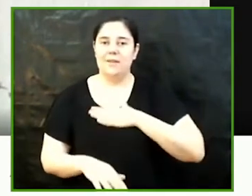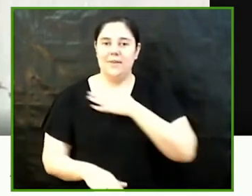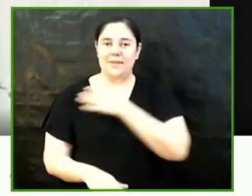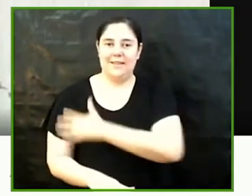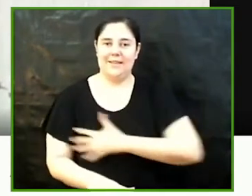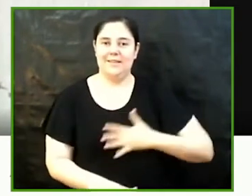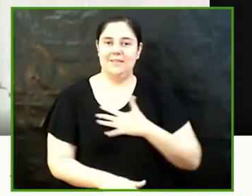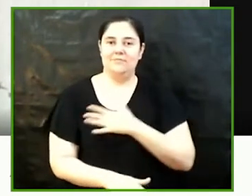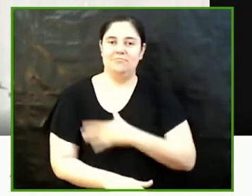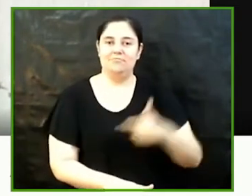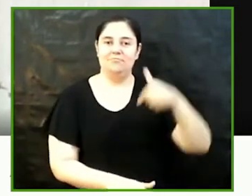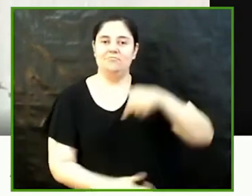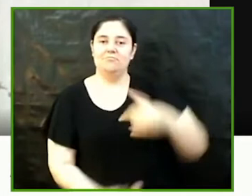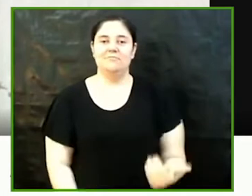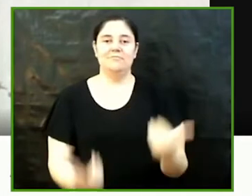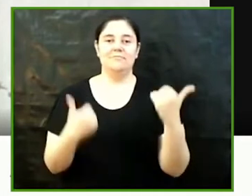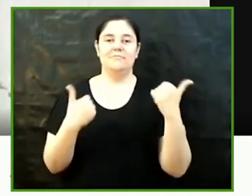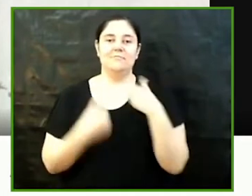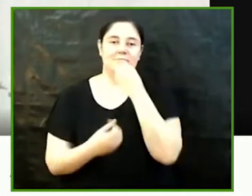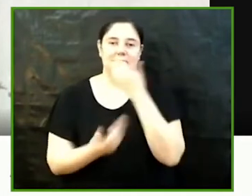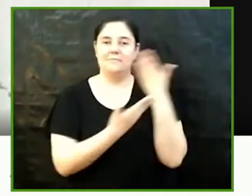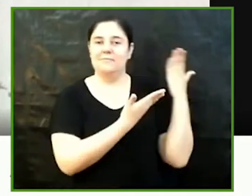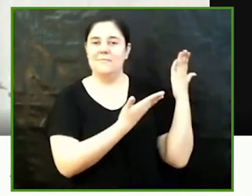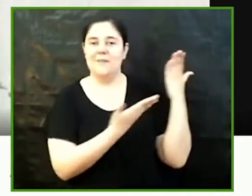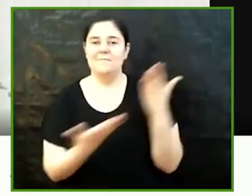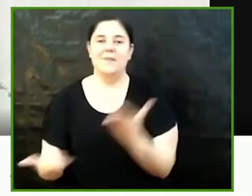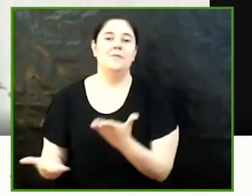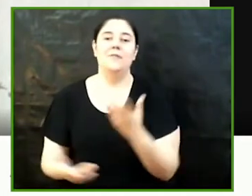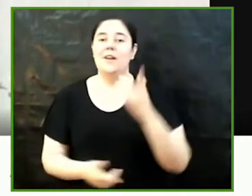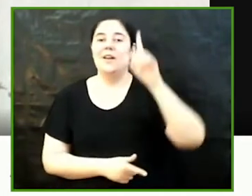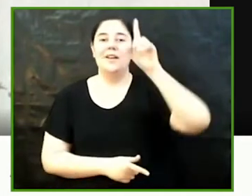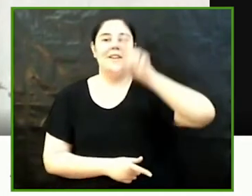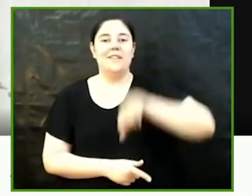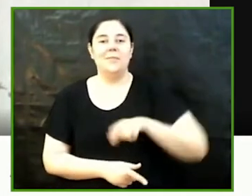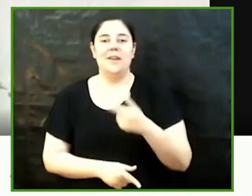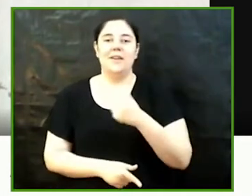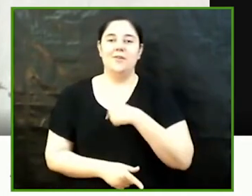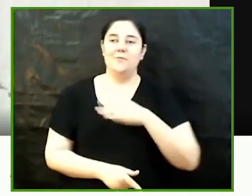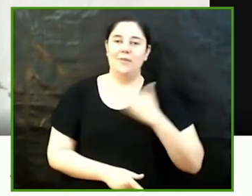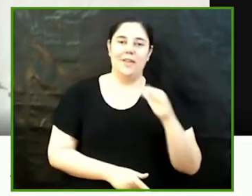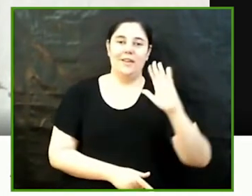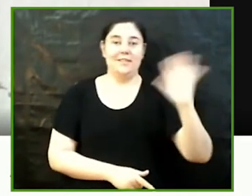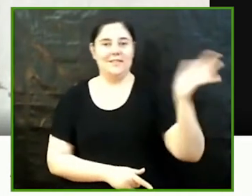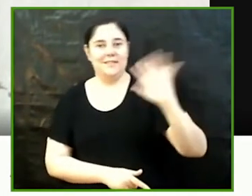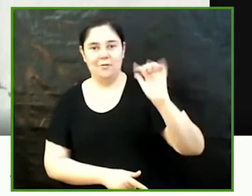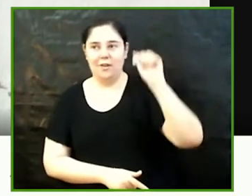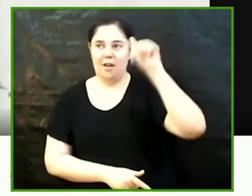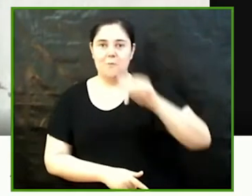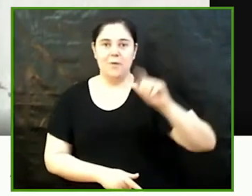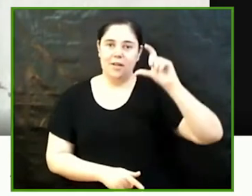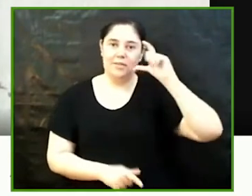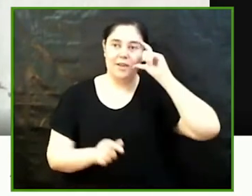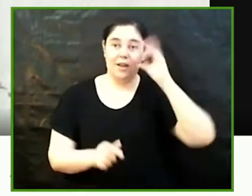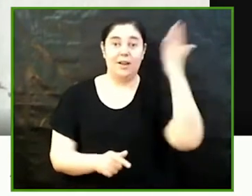poder donar-vos la benvinguda i sobretot poder-vos saludar en aquest dia que, com diu la